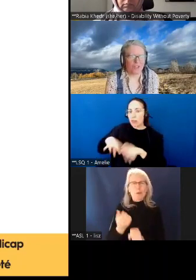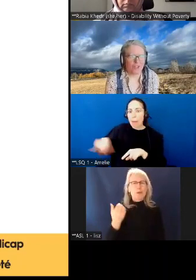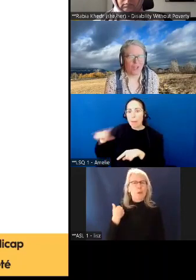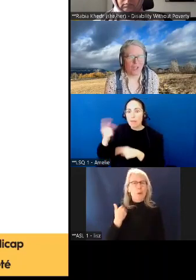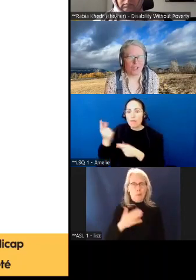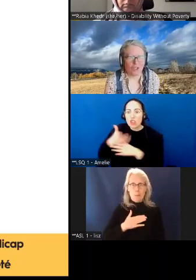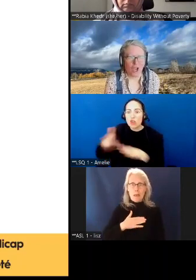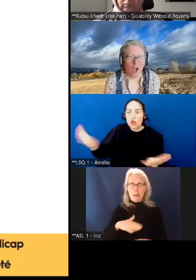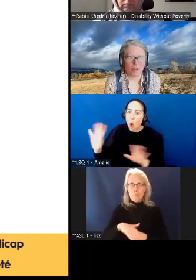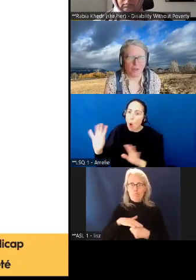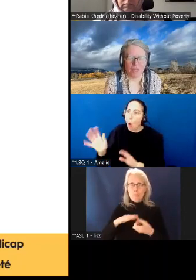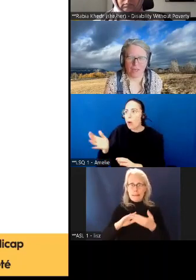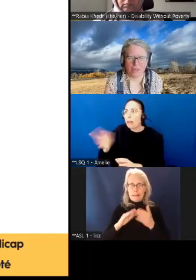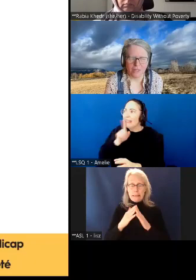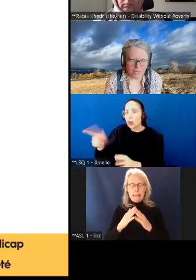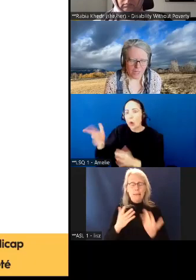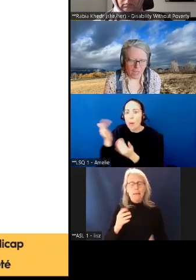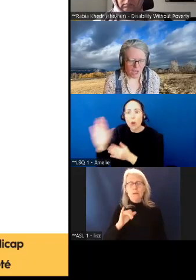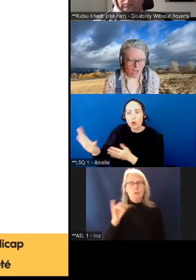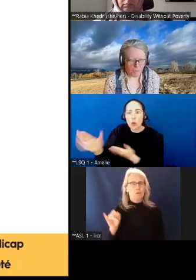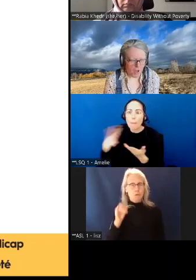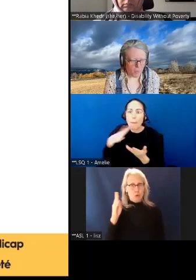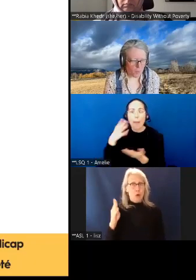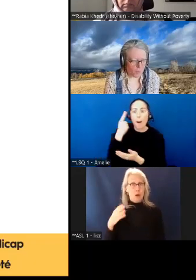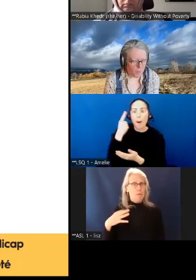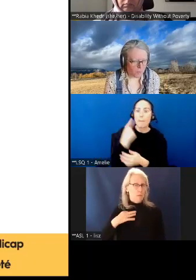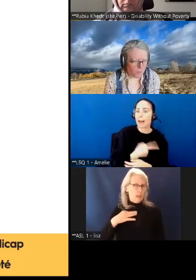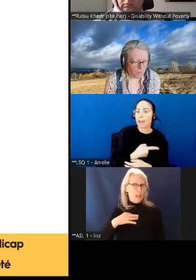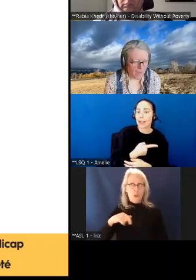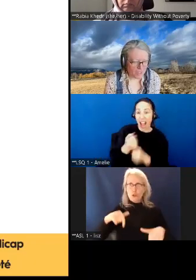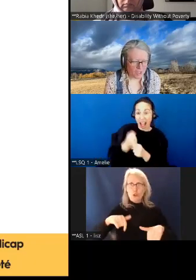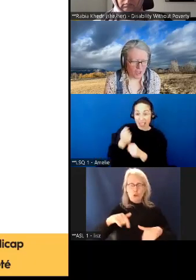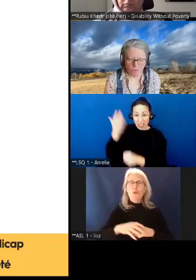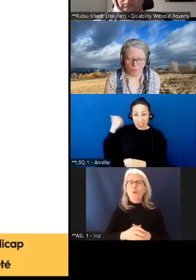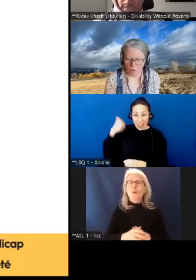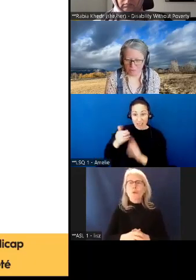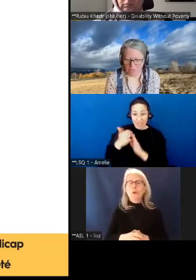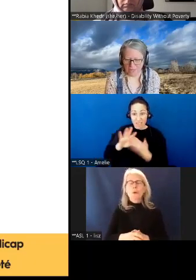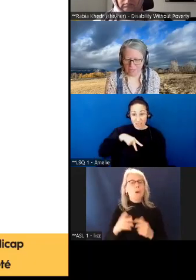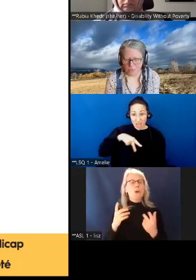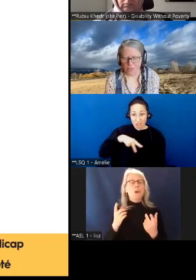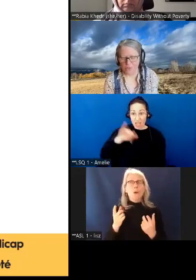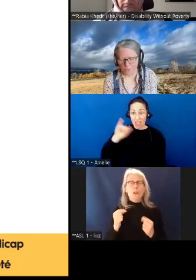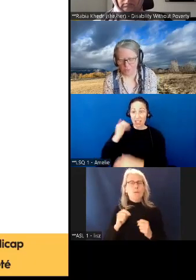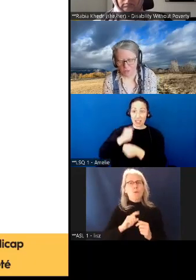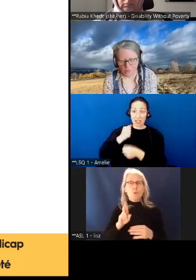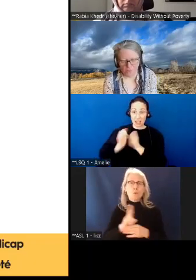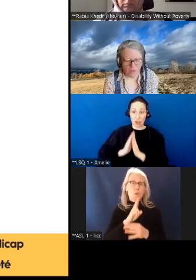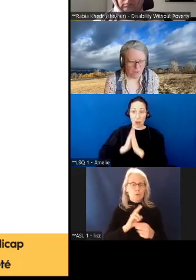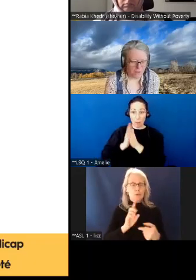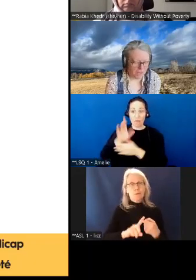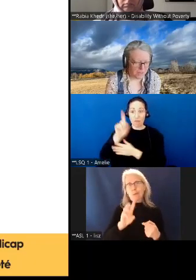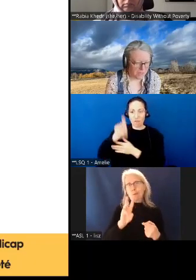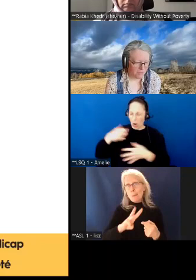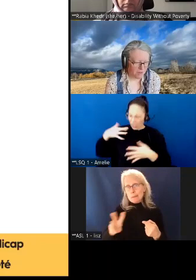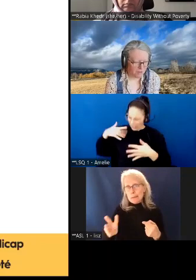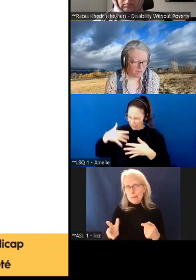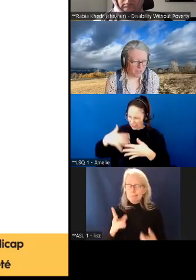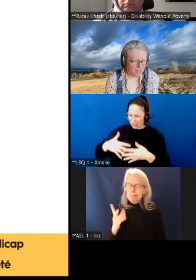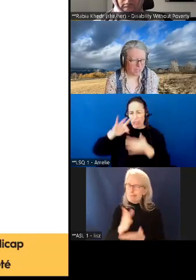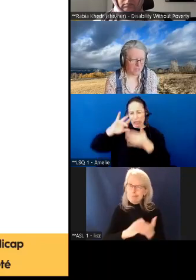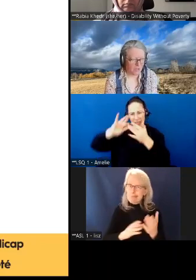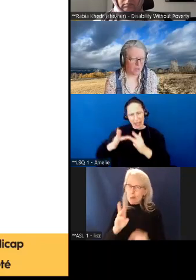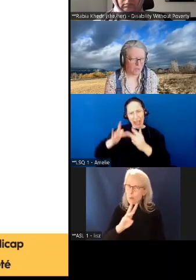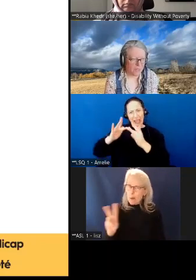Il y a quelques années, dans ma ville, pour faire une demande d'emploi, il fallait passer au travers de sites